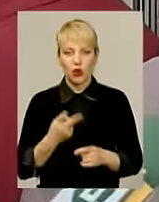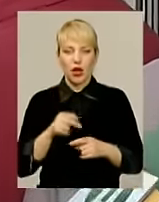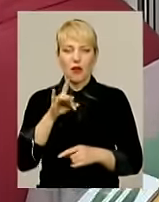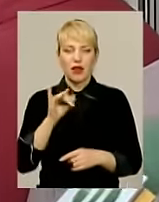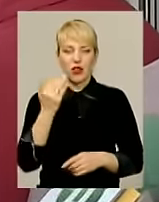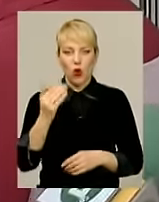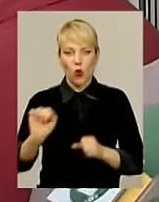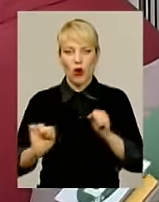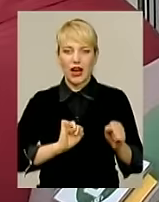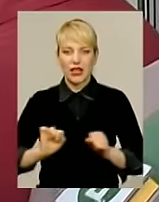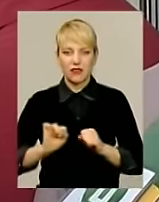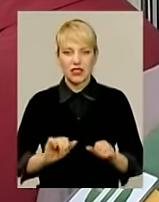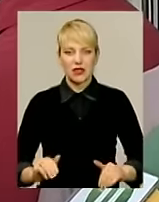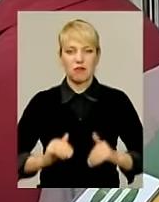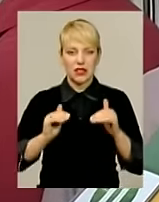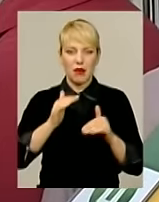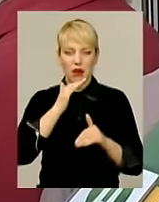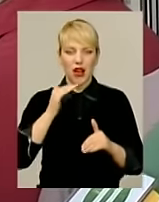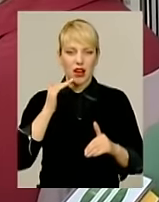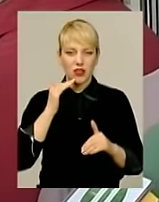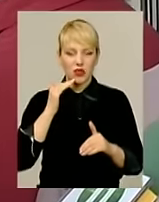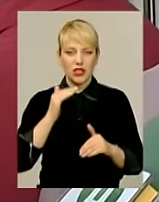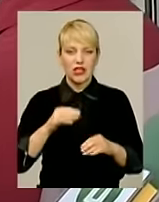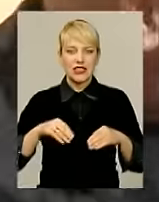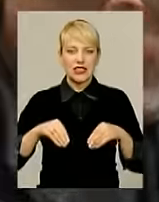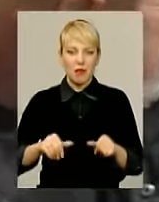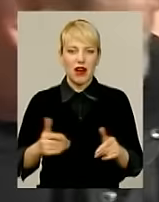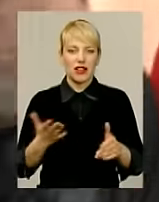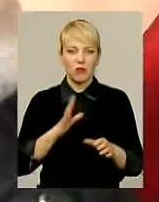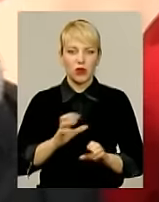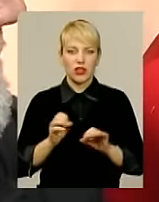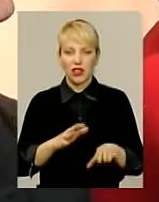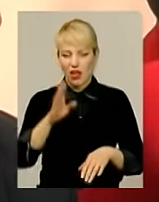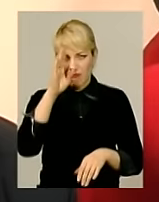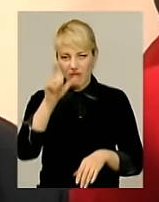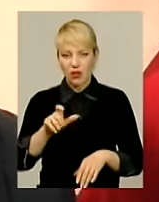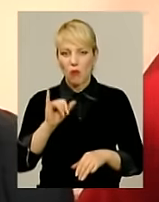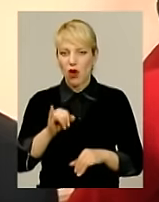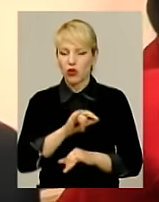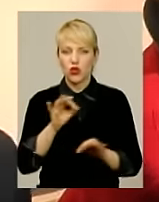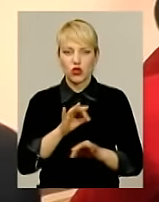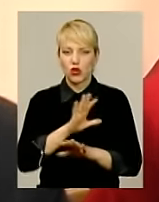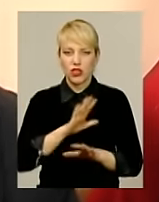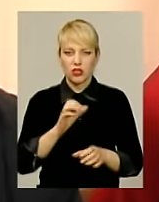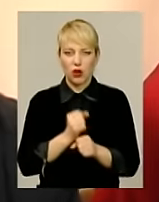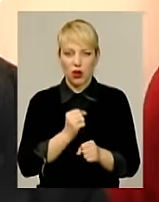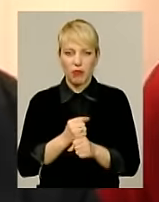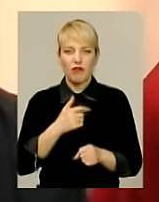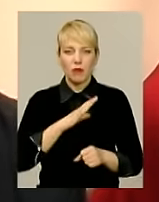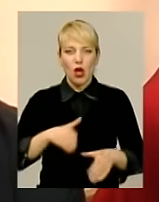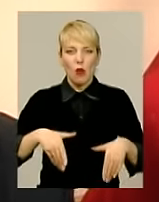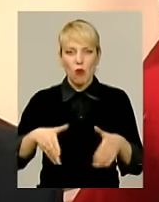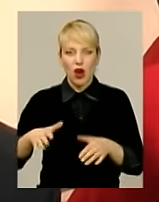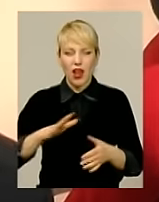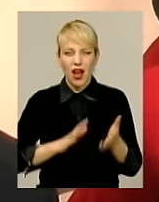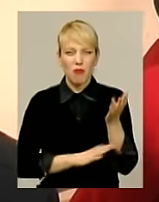керівництві підняли багато земель, які були кинуті. Він погано нічого не зробив. Були поля бур'янами зарощені, помнити?